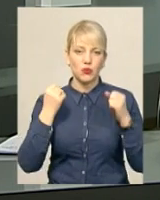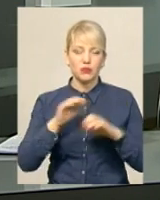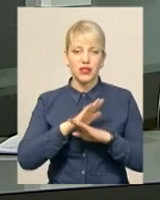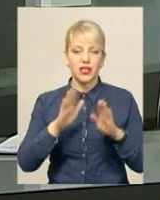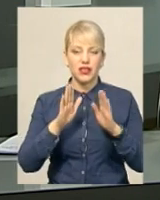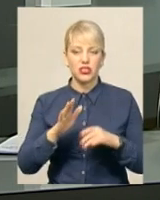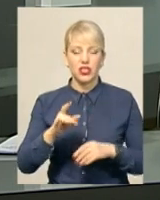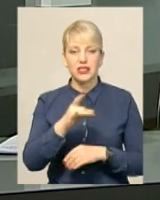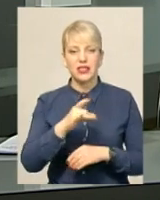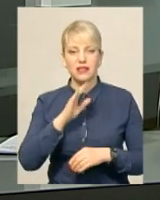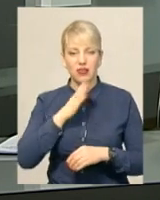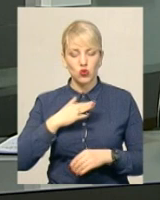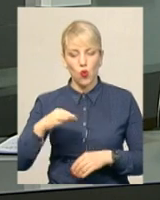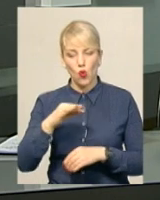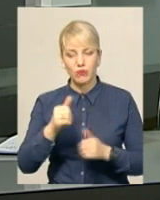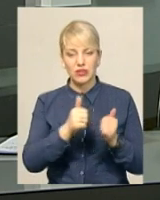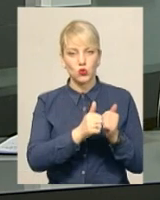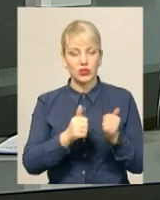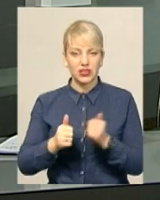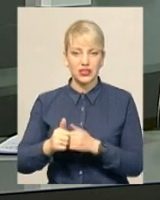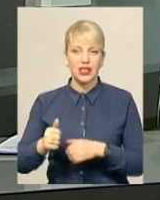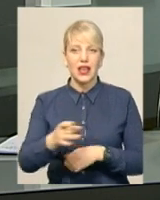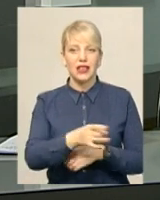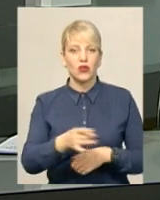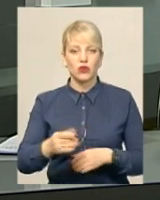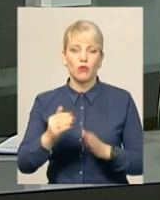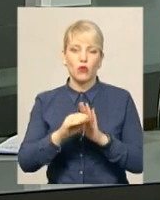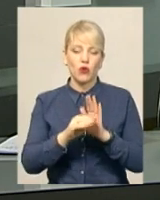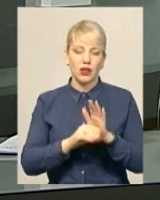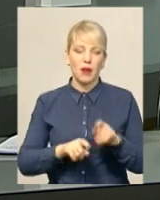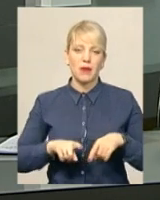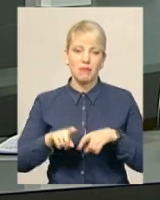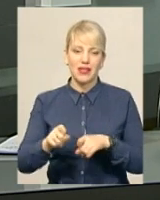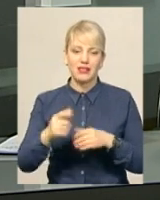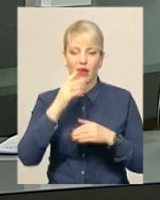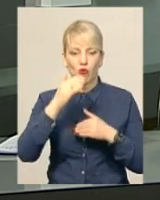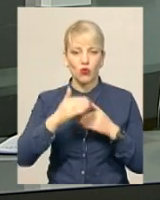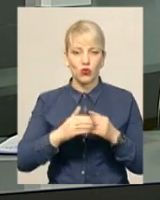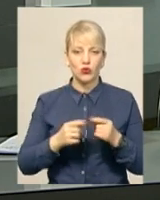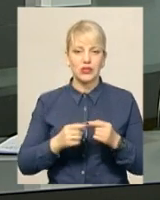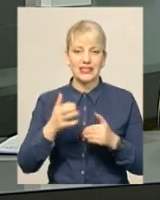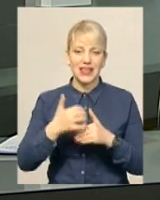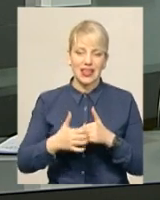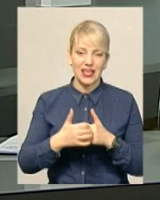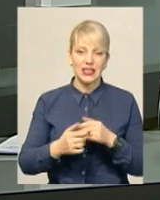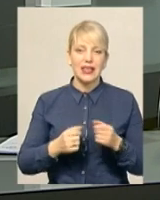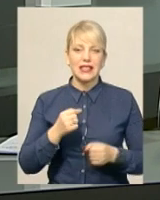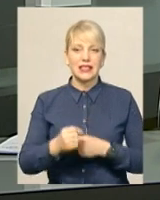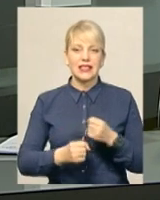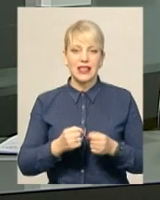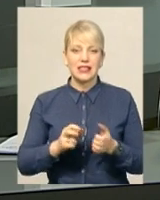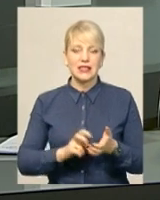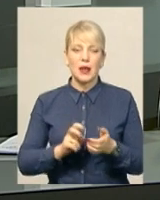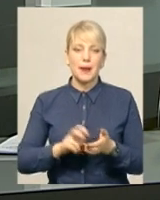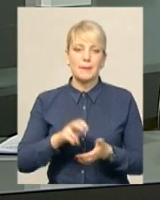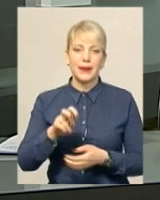області, а й з сусідніх регіонів. У програмі біг на короткі і середні дистанції та стрибки, вдовжину і висоту. Більше про легкоатлетичний